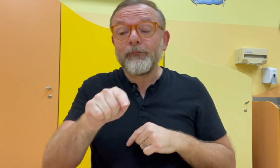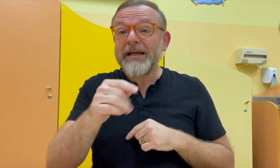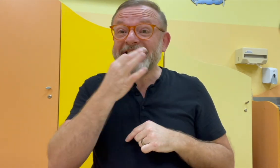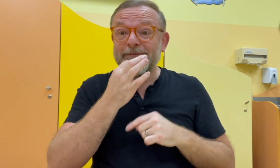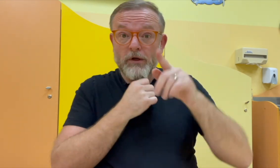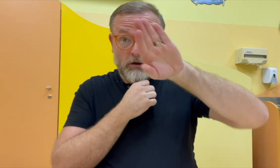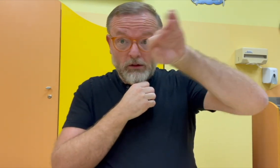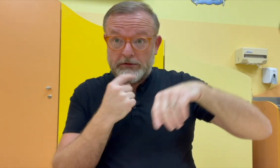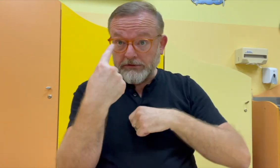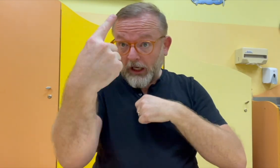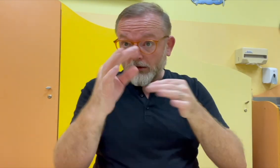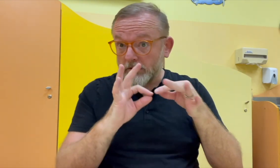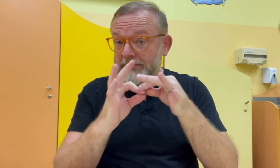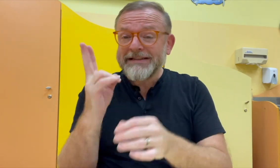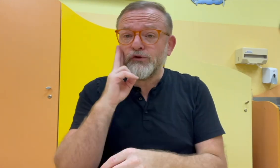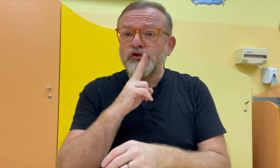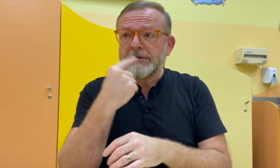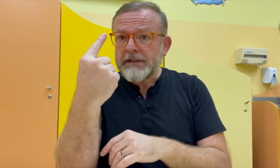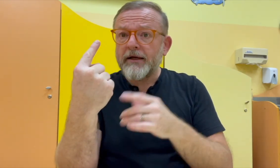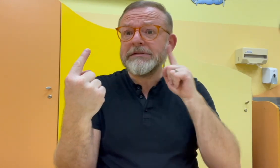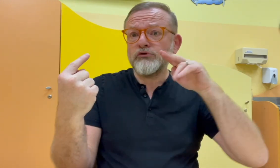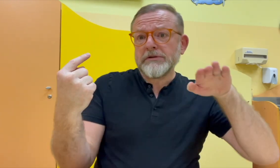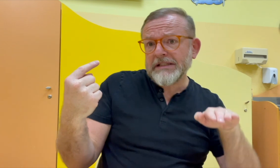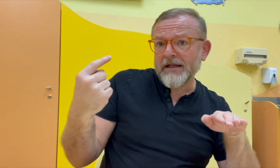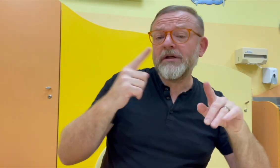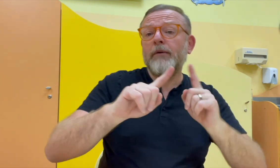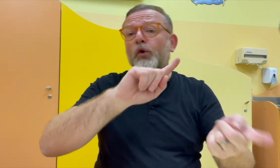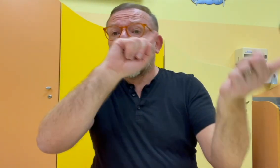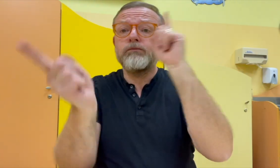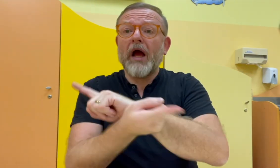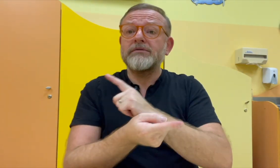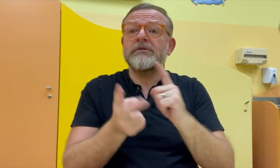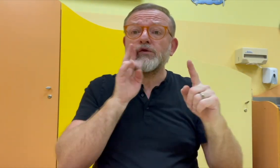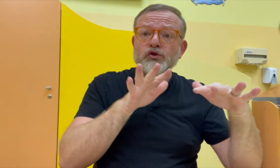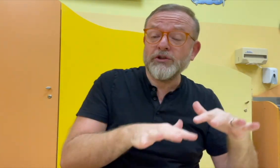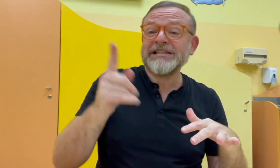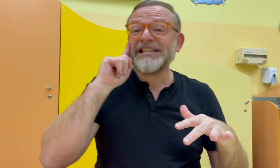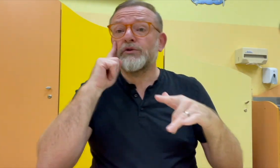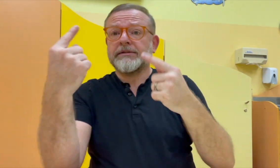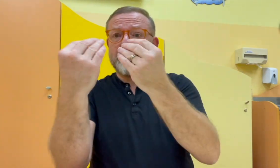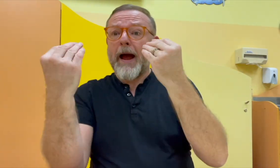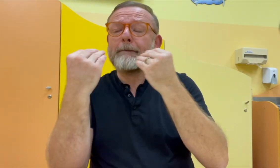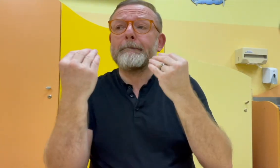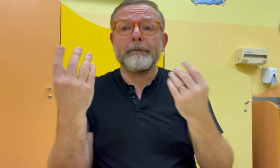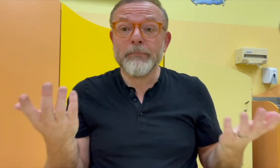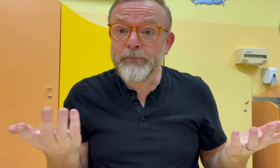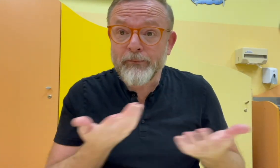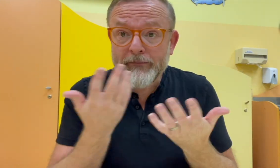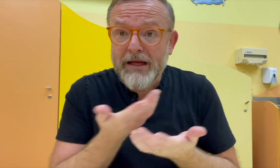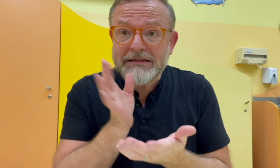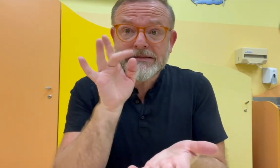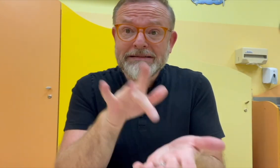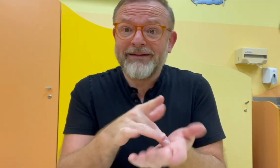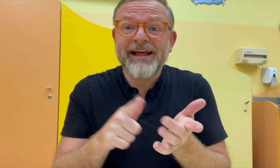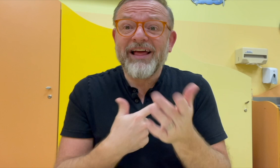výuku v seznakovém jazyce, vidí český jazyk a je to pro ně strašně důležitý. Občas se nám stává, že